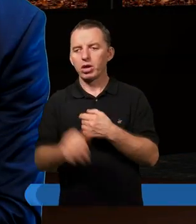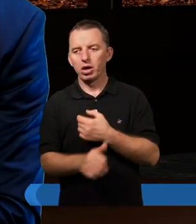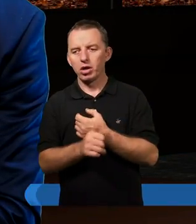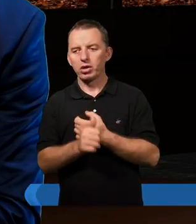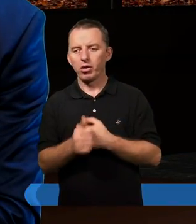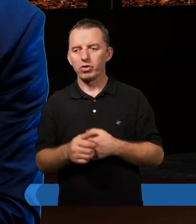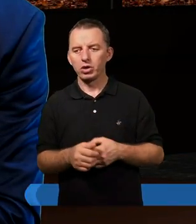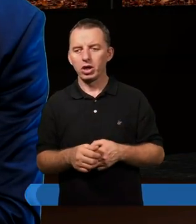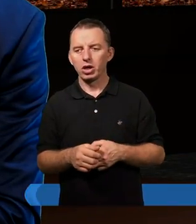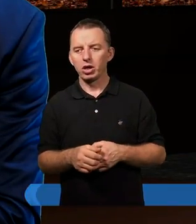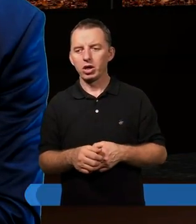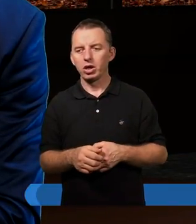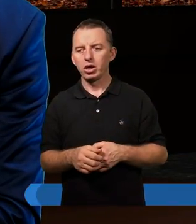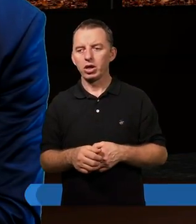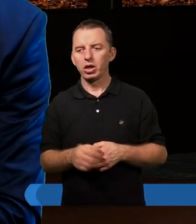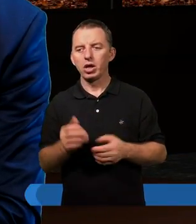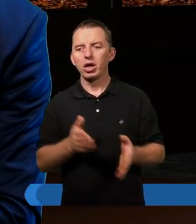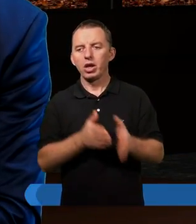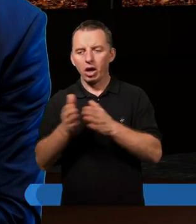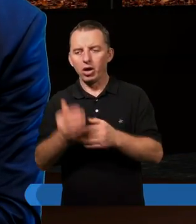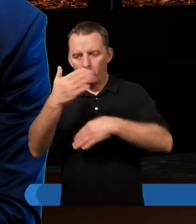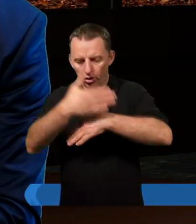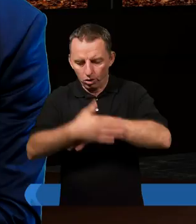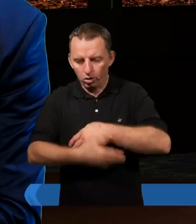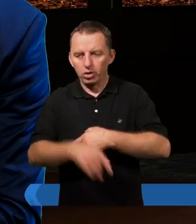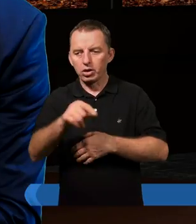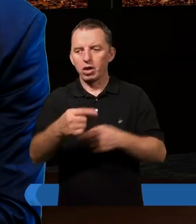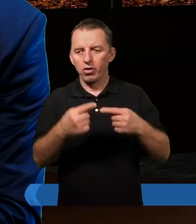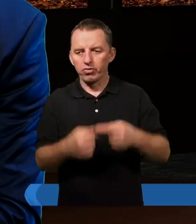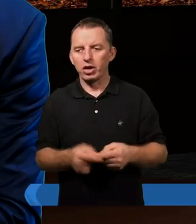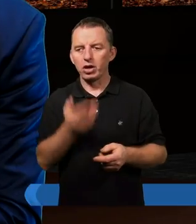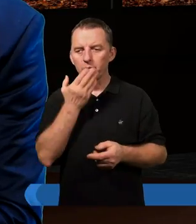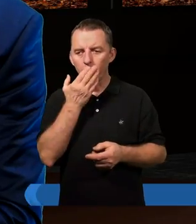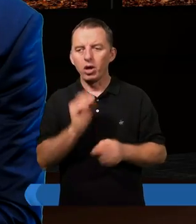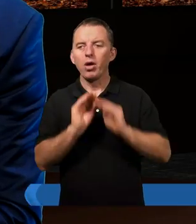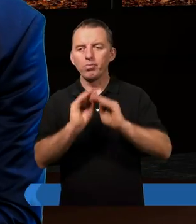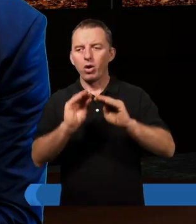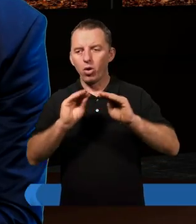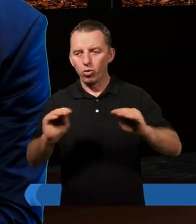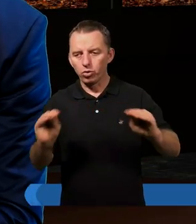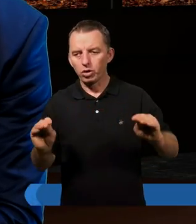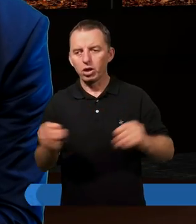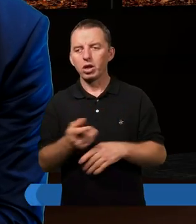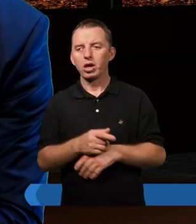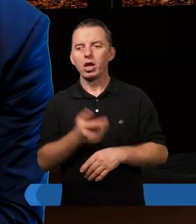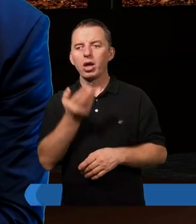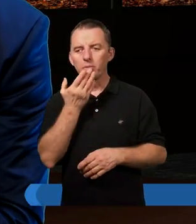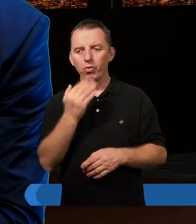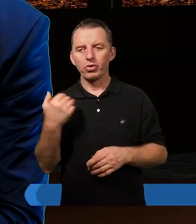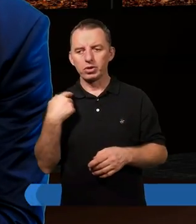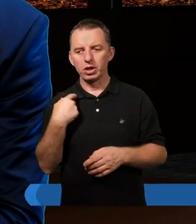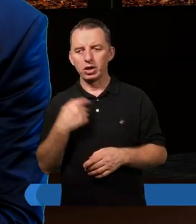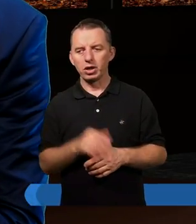koniec właśnie tego wersetu, czyli że możecie jedni drugich pouczać. Tak. Bo my często jesteśmy